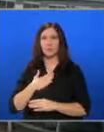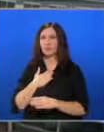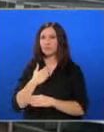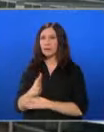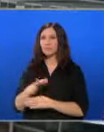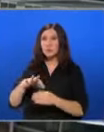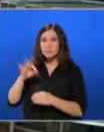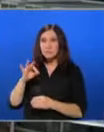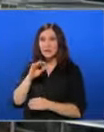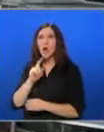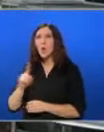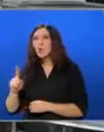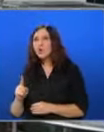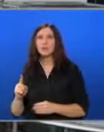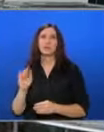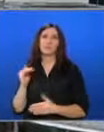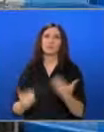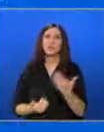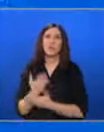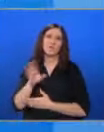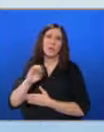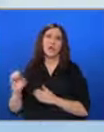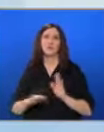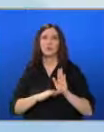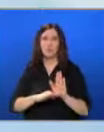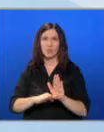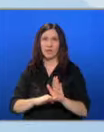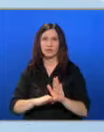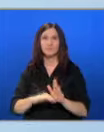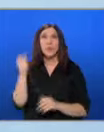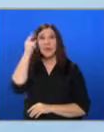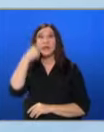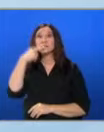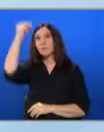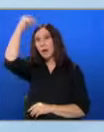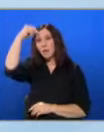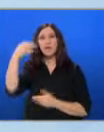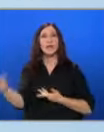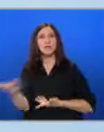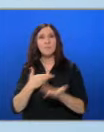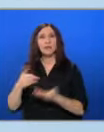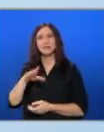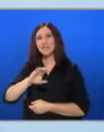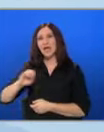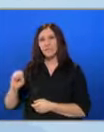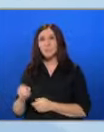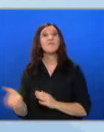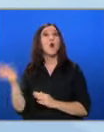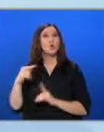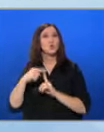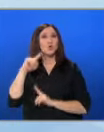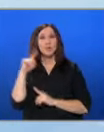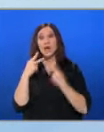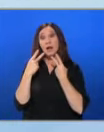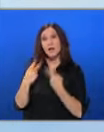имат право да изберат кои да са новите евродепутати. Идай за България и дебатът за Европа. В още